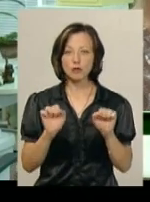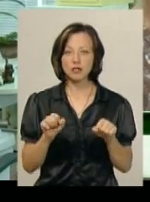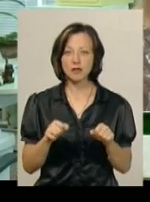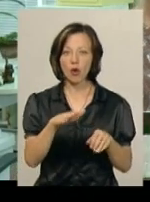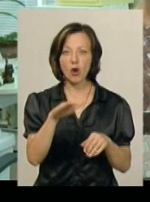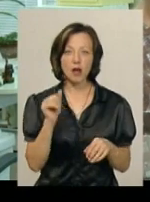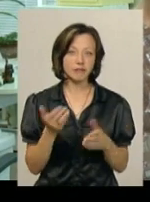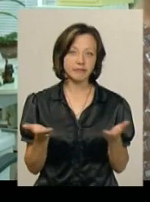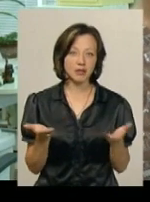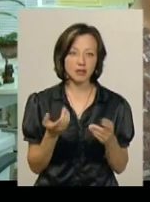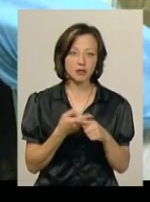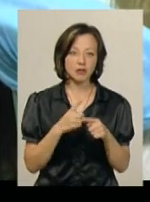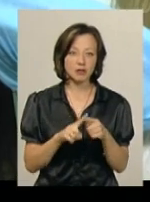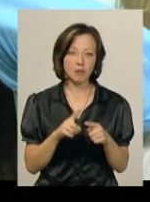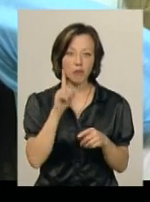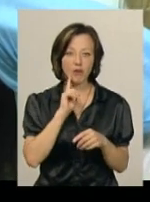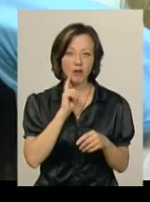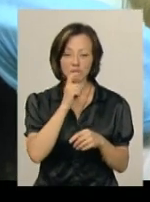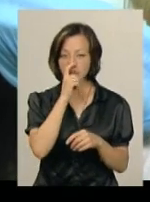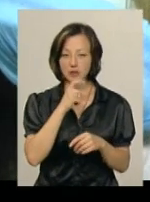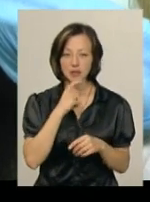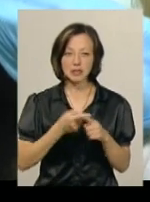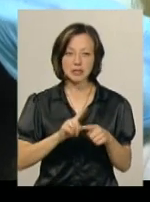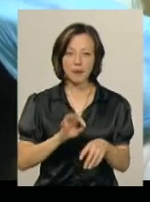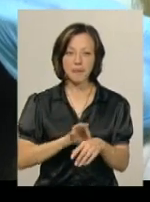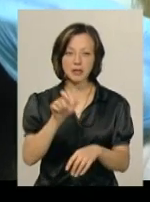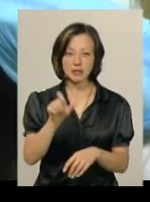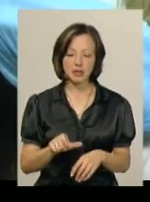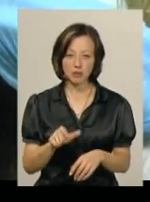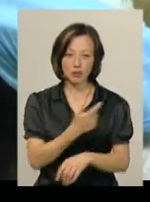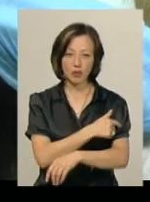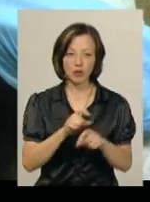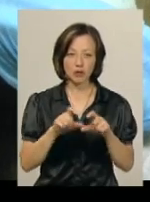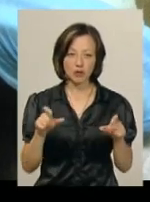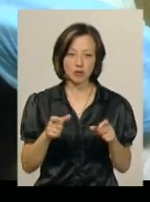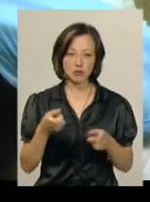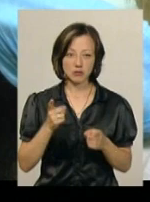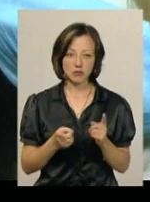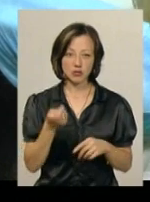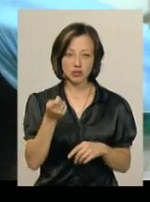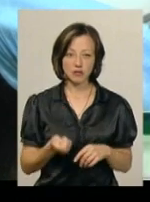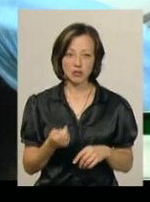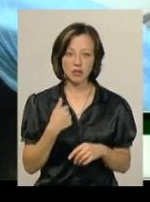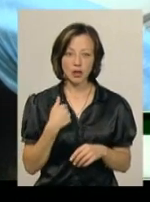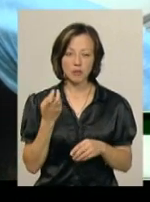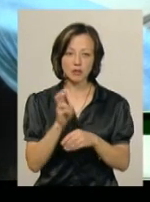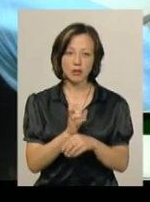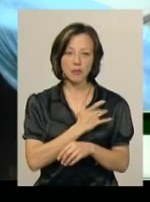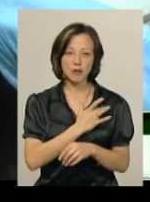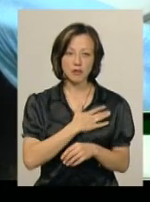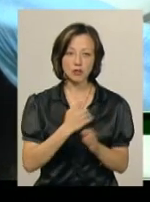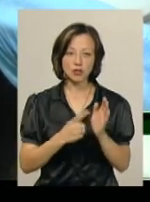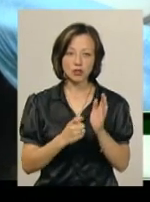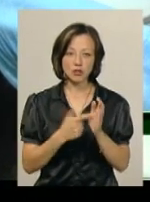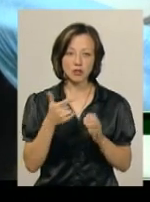така можливість дуже віртуальна. Пані Світлана – пацієнтка цієї поліклініки. Звісно, дешевше, набагато. Я пішла приватно, там треба 600